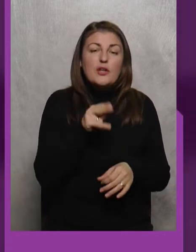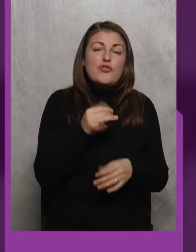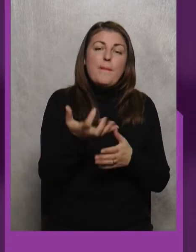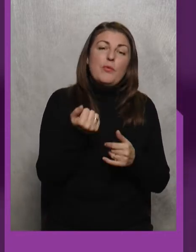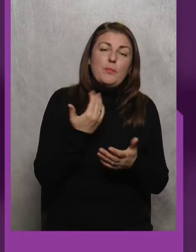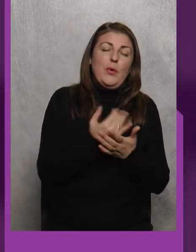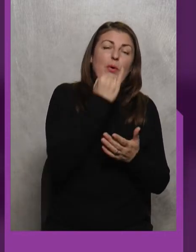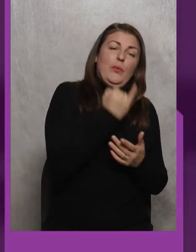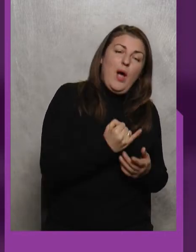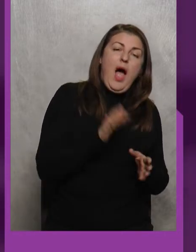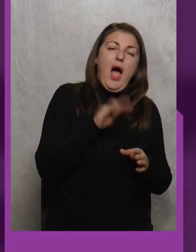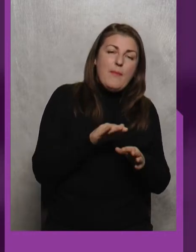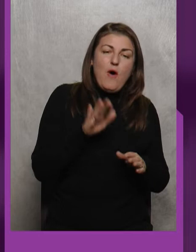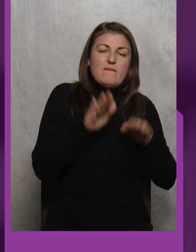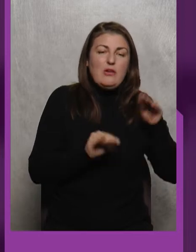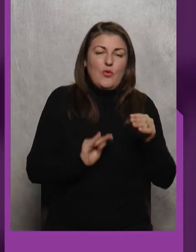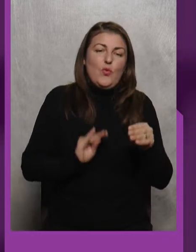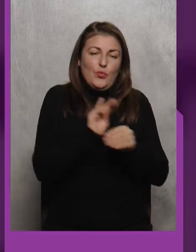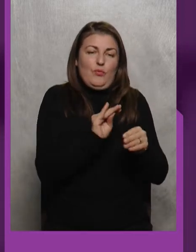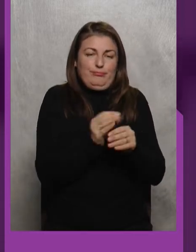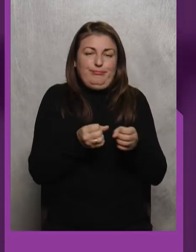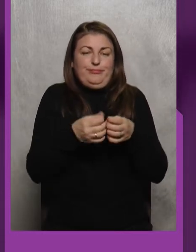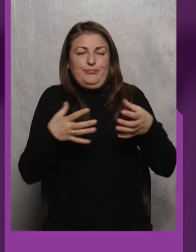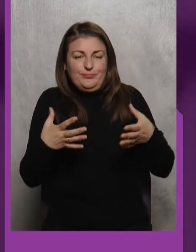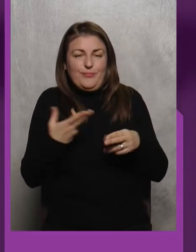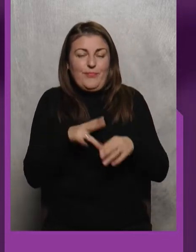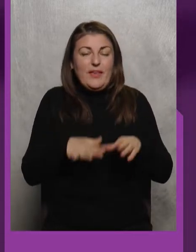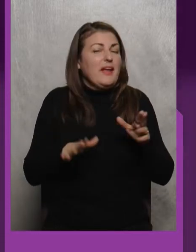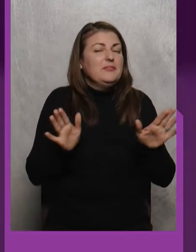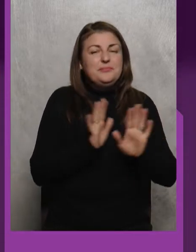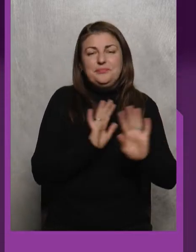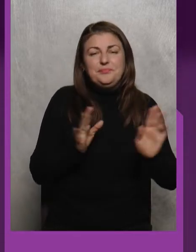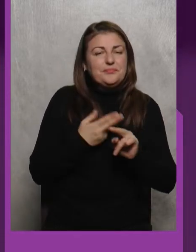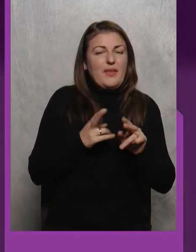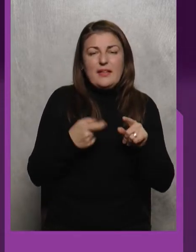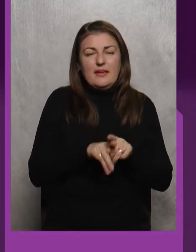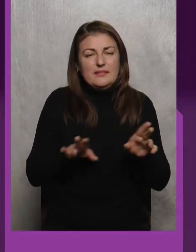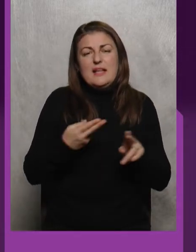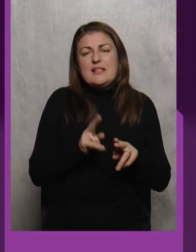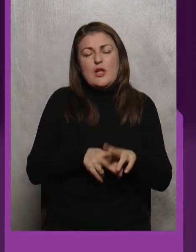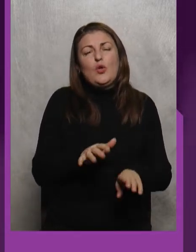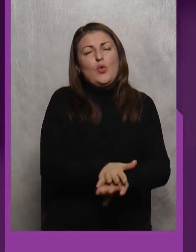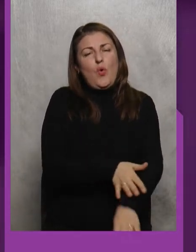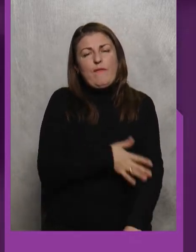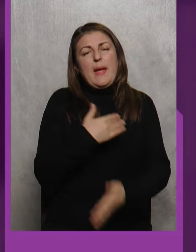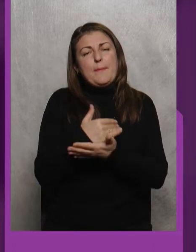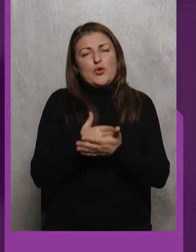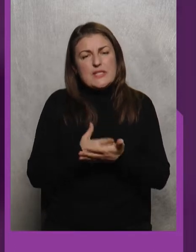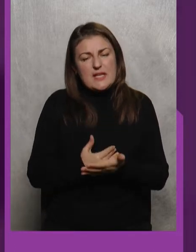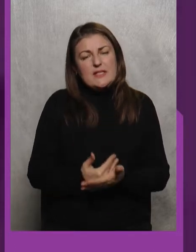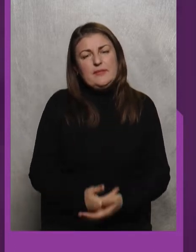худіших, а потім нарощують ці уміці? Ні, це не так, це довгий процес